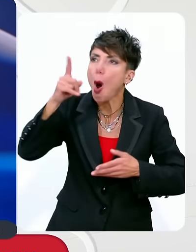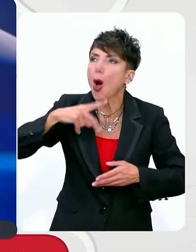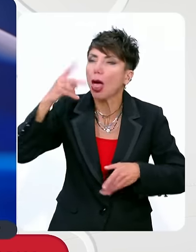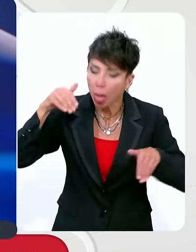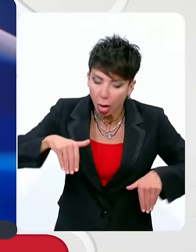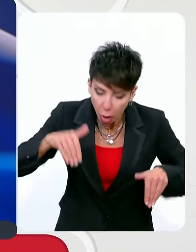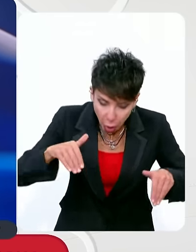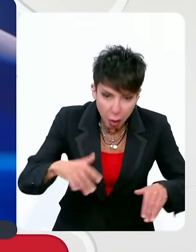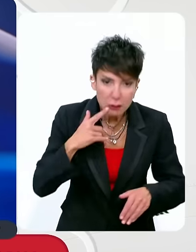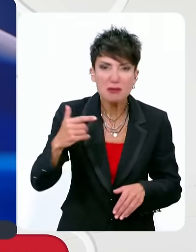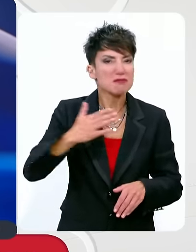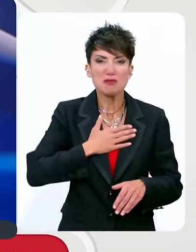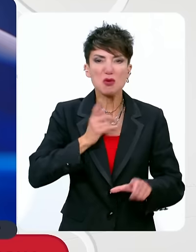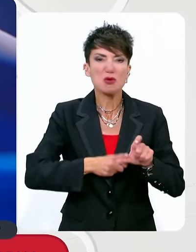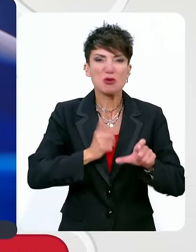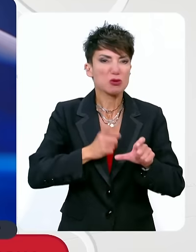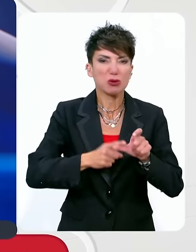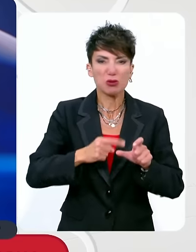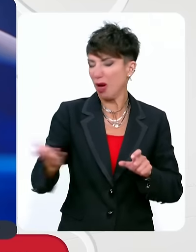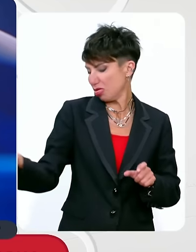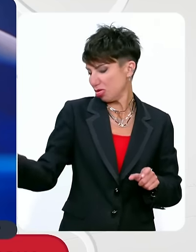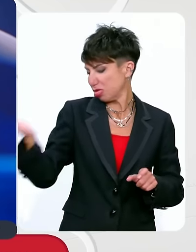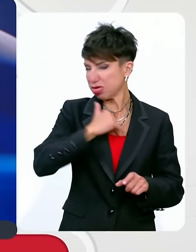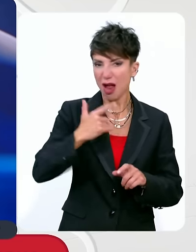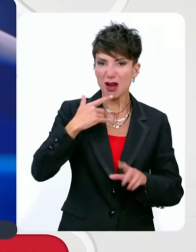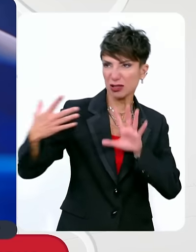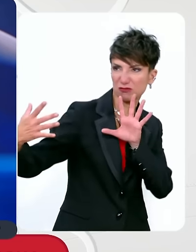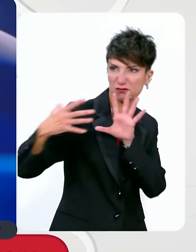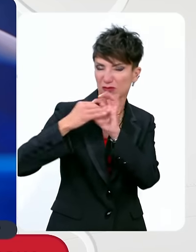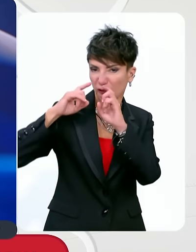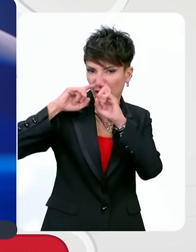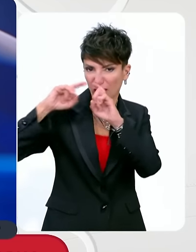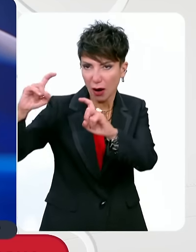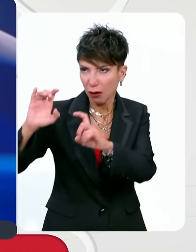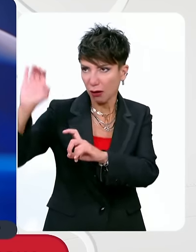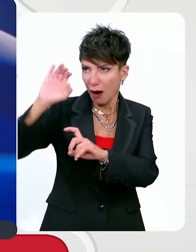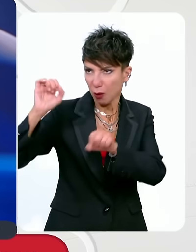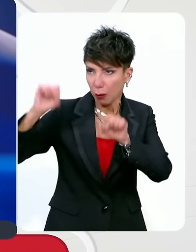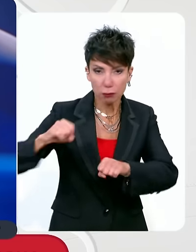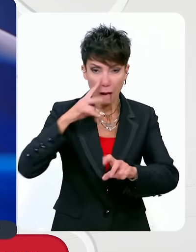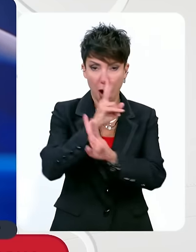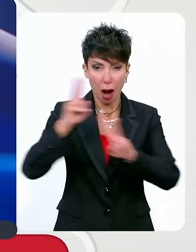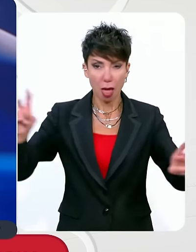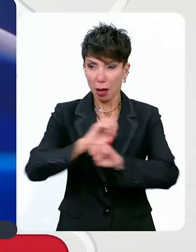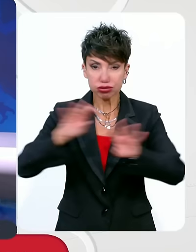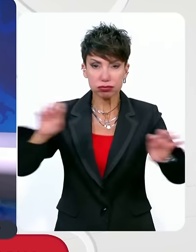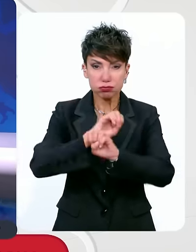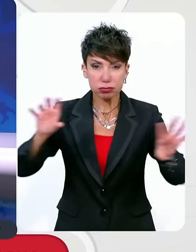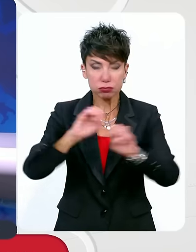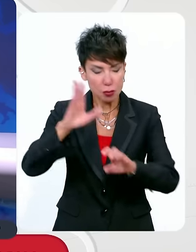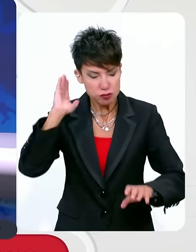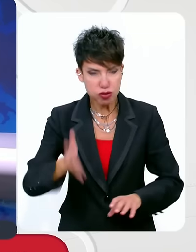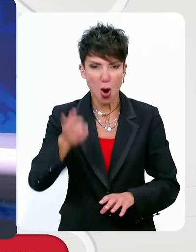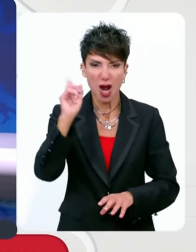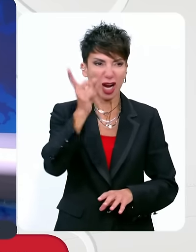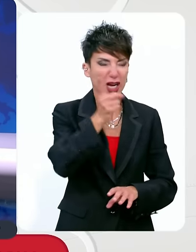Ευρωπαϊκή Ένωση, από την Κομισιόν. Μπορεί με καθαρό μυαλό και καθαρές θέσεις να ασκεί κριτική, να ενημερώνει τον λαό, να τον προετοιμάζει